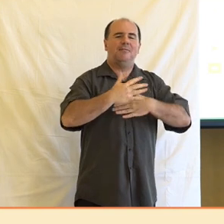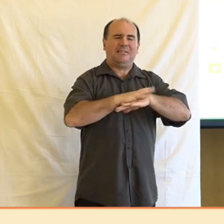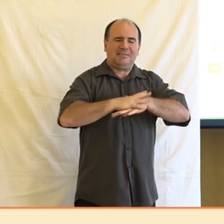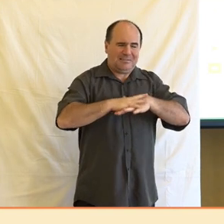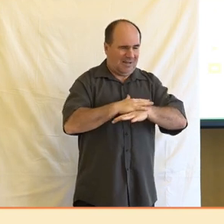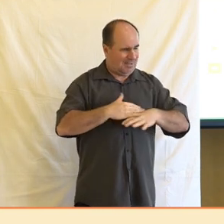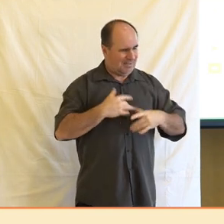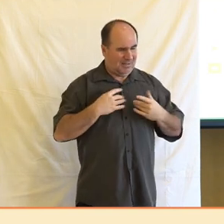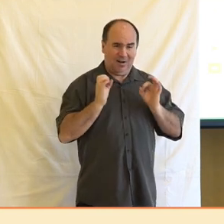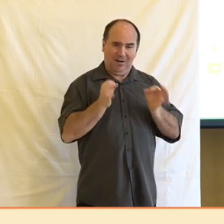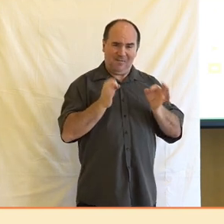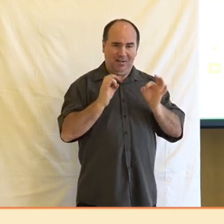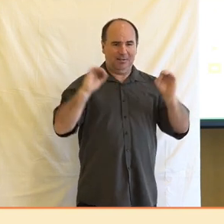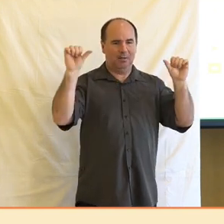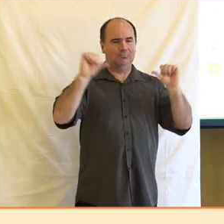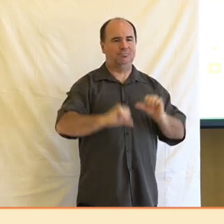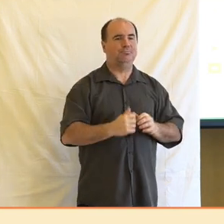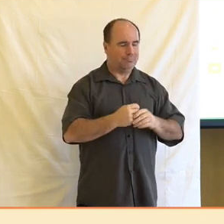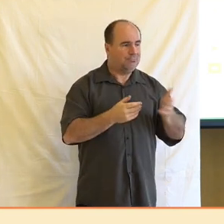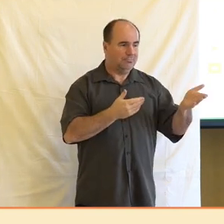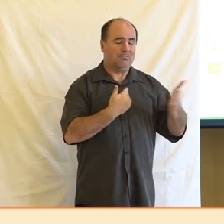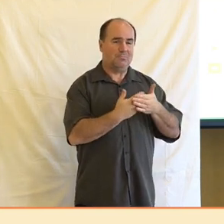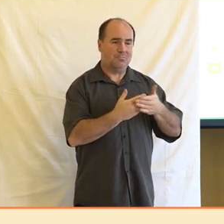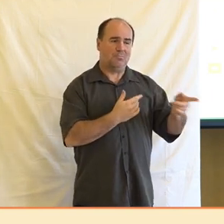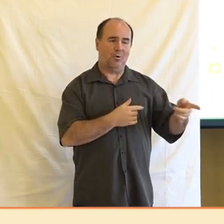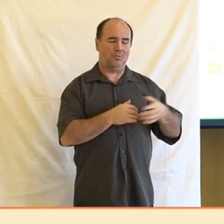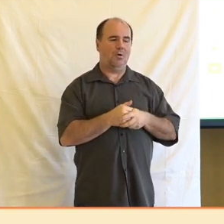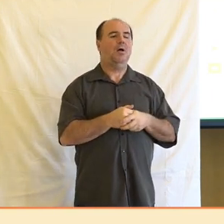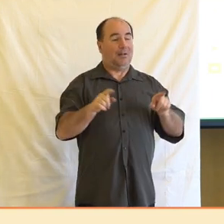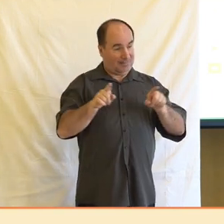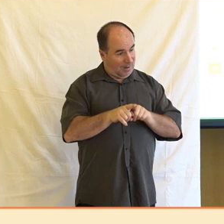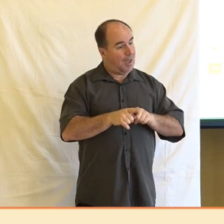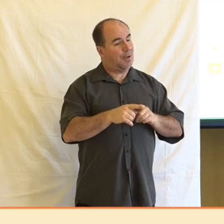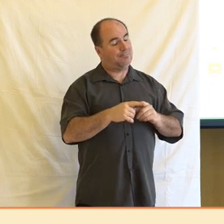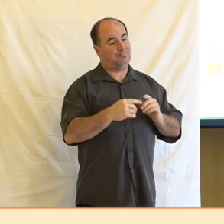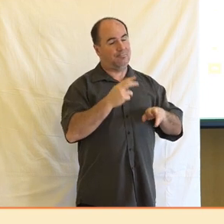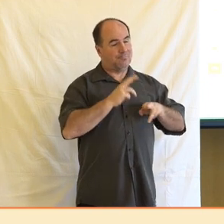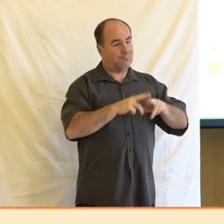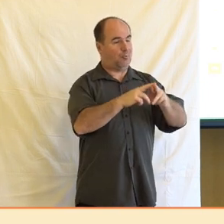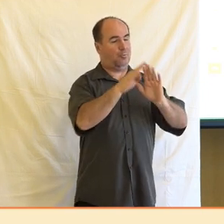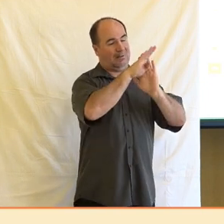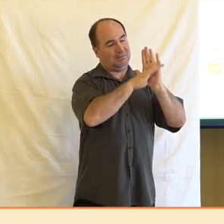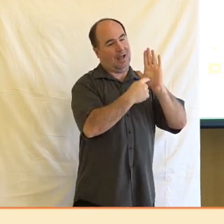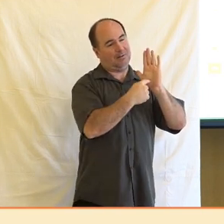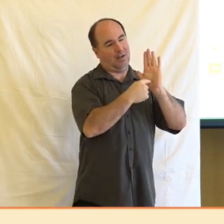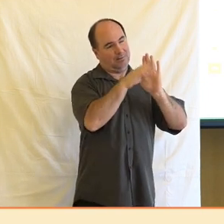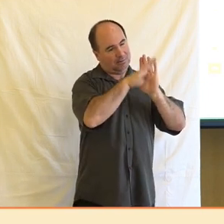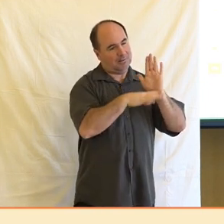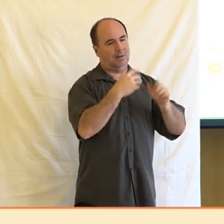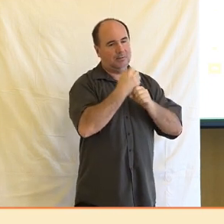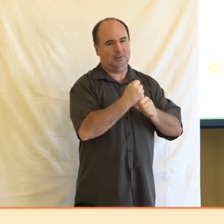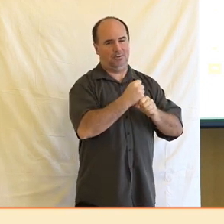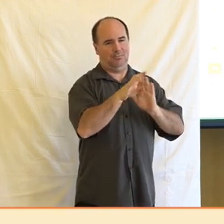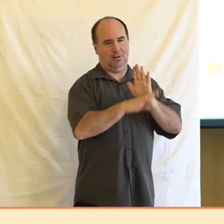Také profesní spravodajské postupy a standardy ovlivňují práci novinářů, buďte